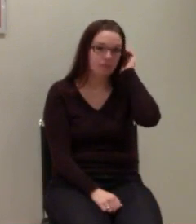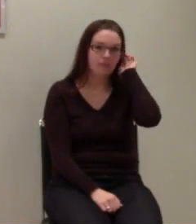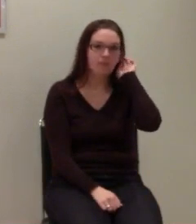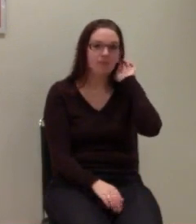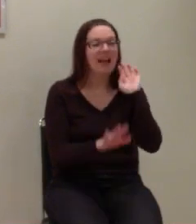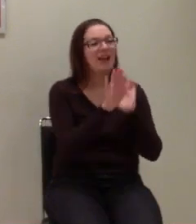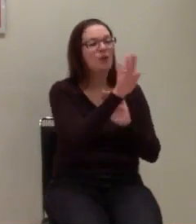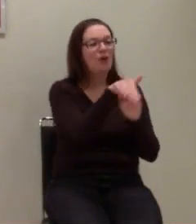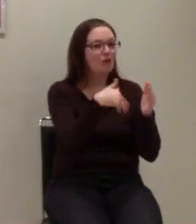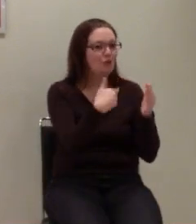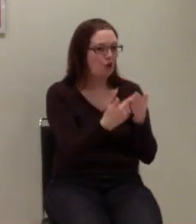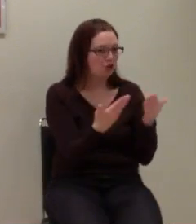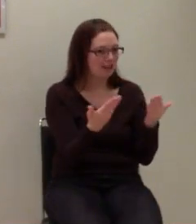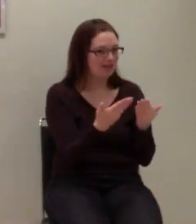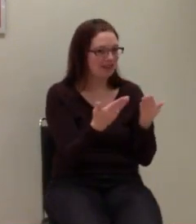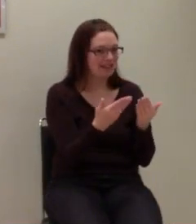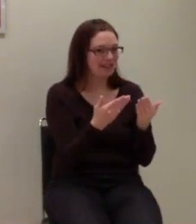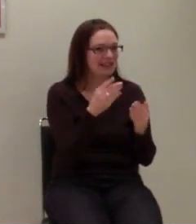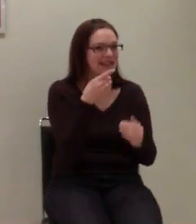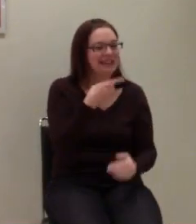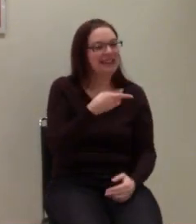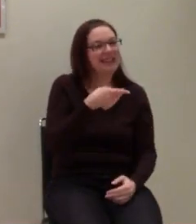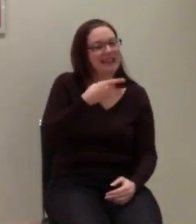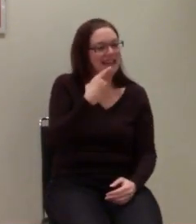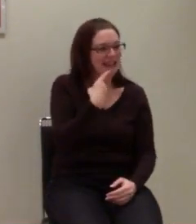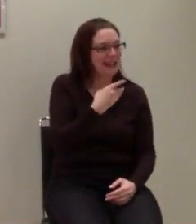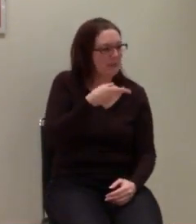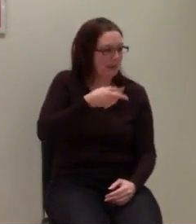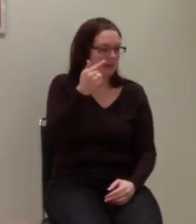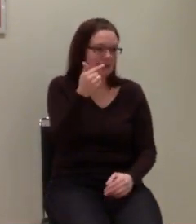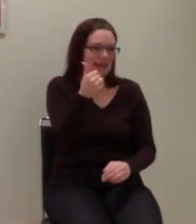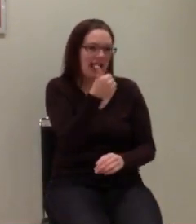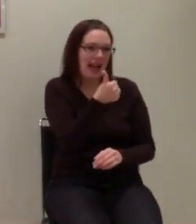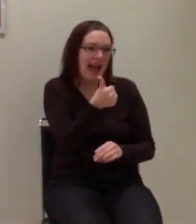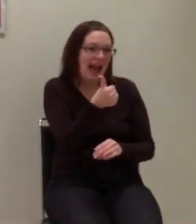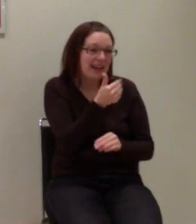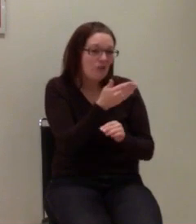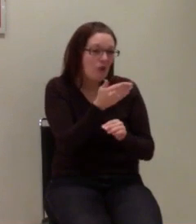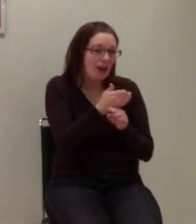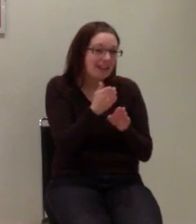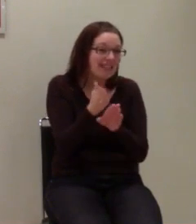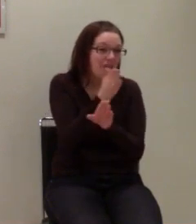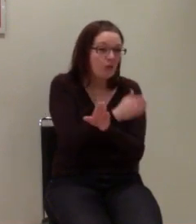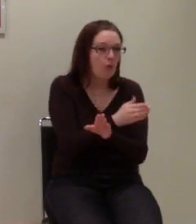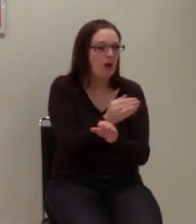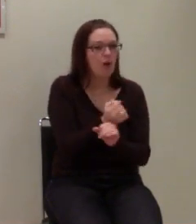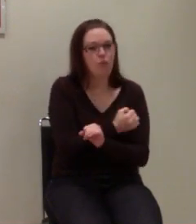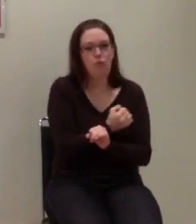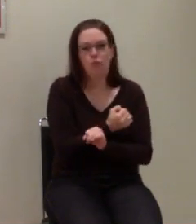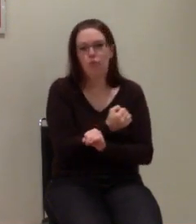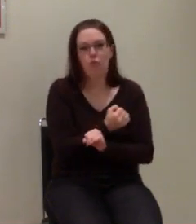Dein Vorschlag ist, an dem Wochenende vom BPT ein Video zu drehen. Wir wollen auch Programm... Absch!